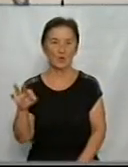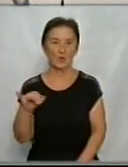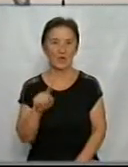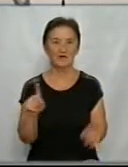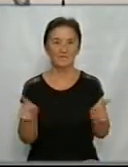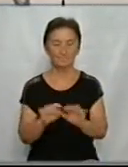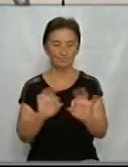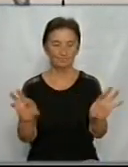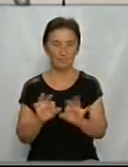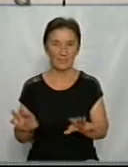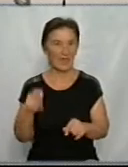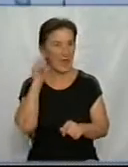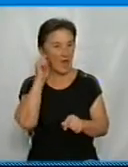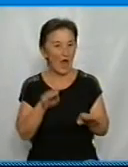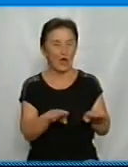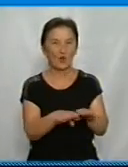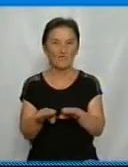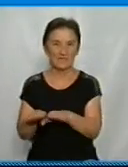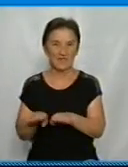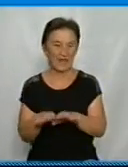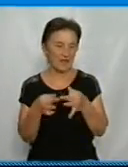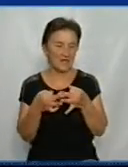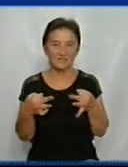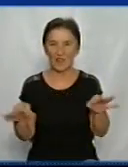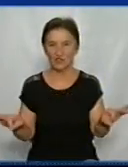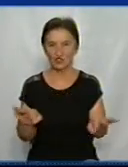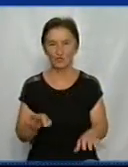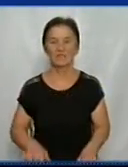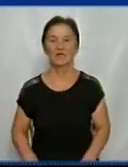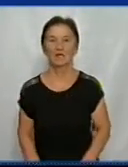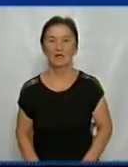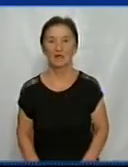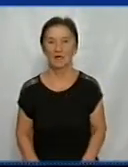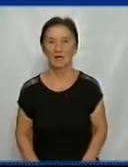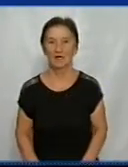циклі сюжетів «Ровесники незалежності». Музика